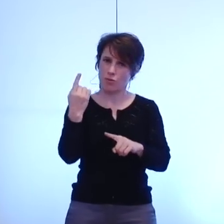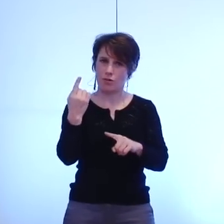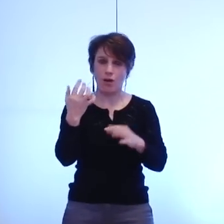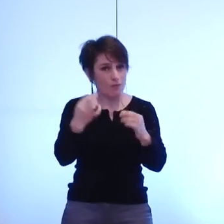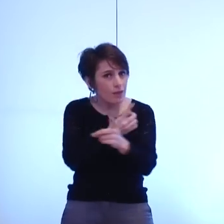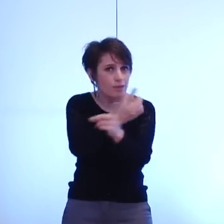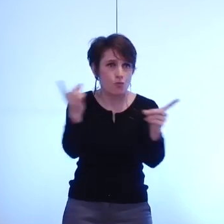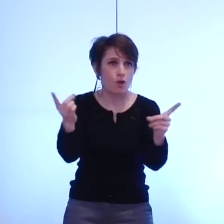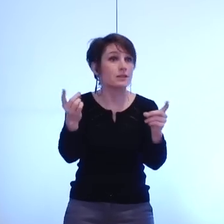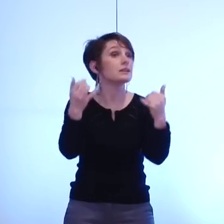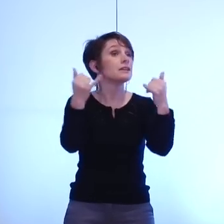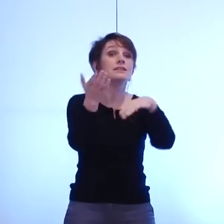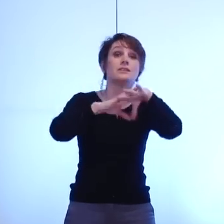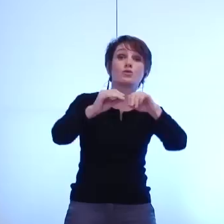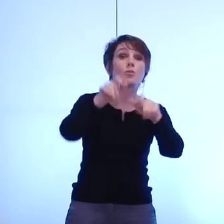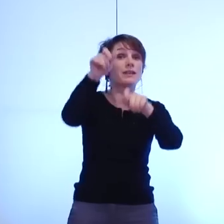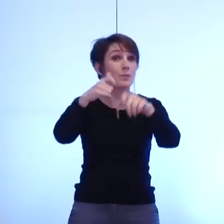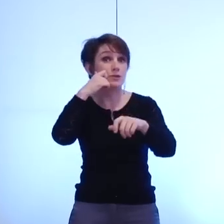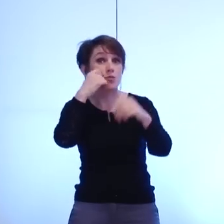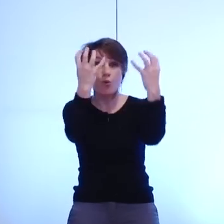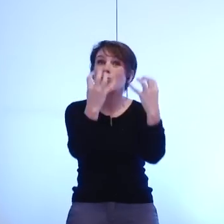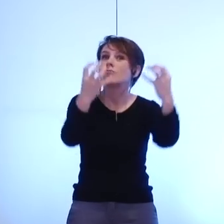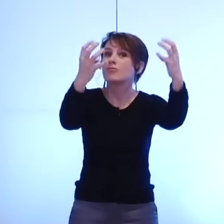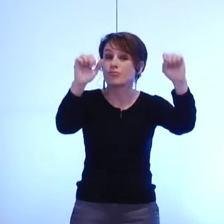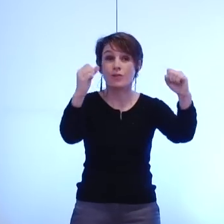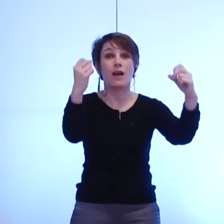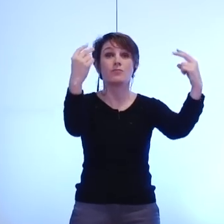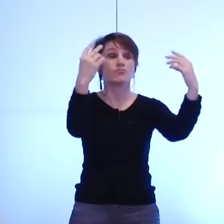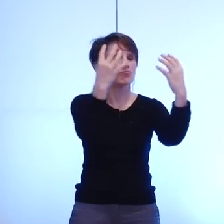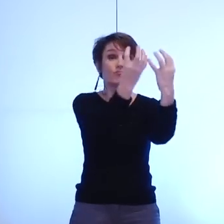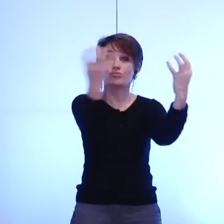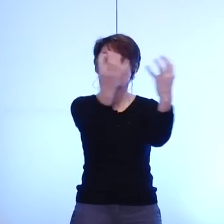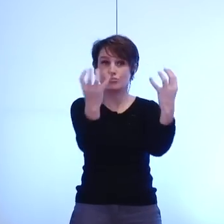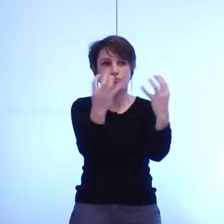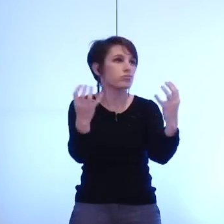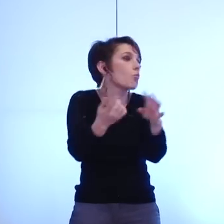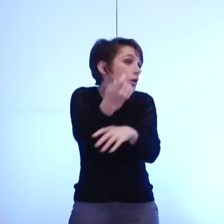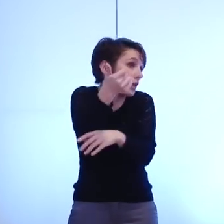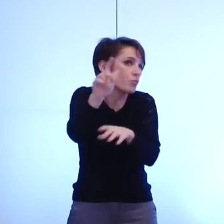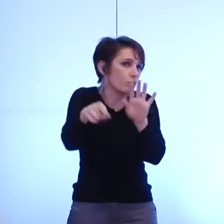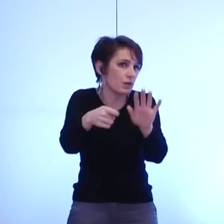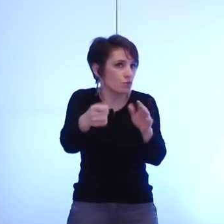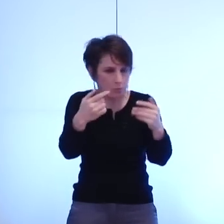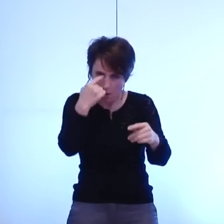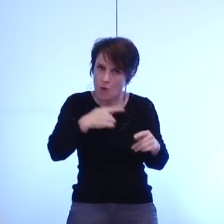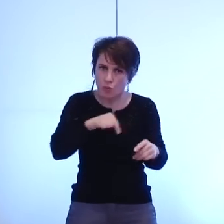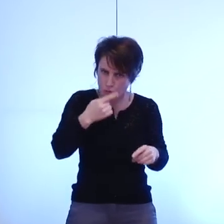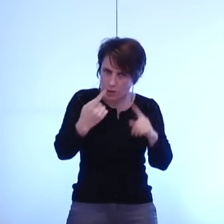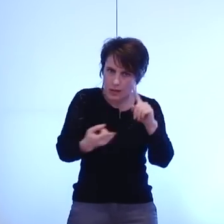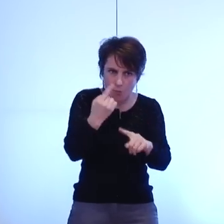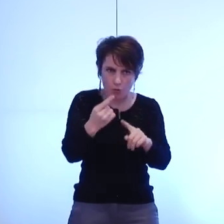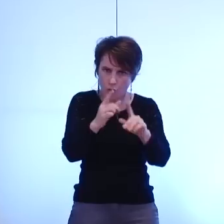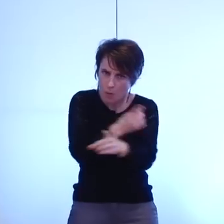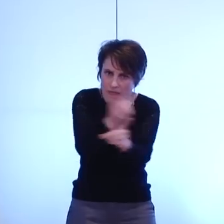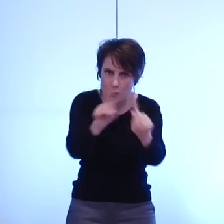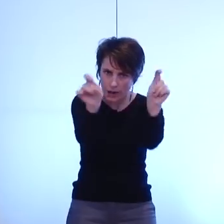le fait qu'il y ait du public ici en bien moins grand nombre évidemment vu la configuration de la salle et également un impératif pour